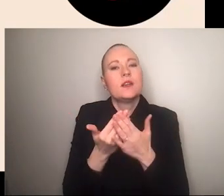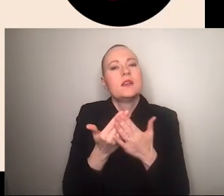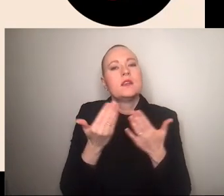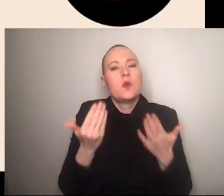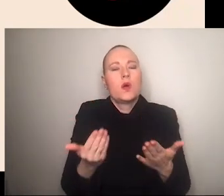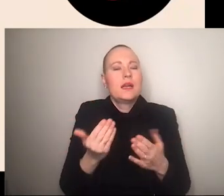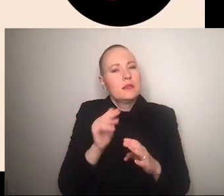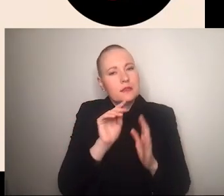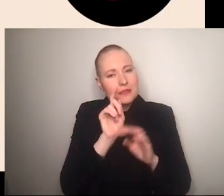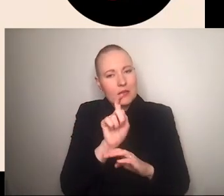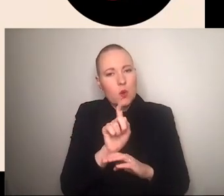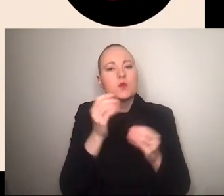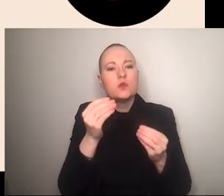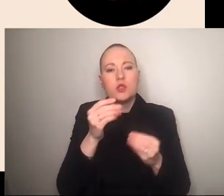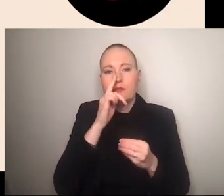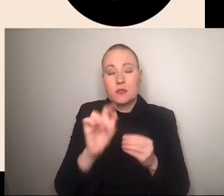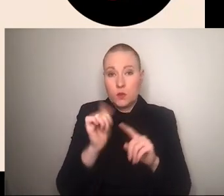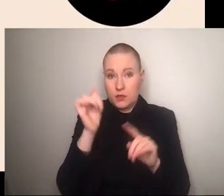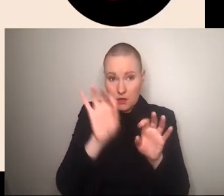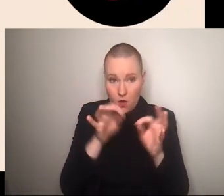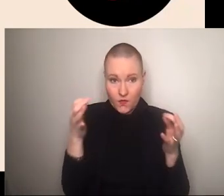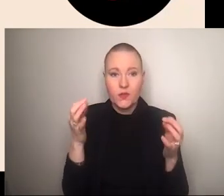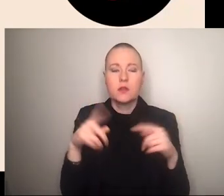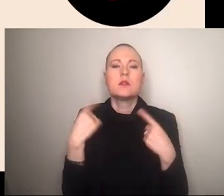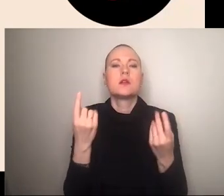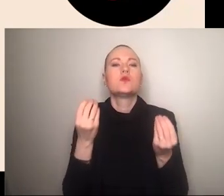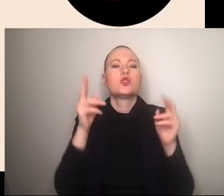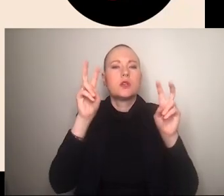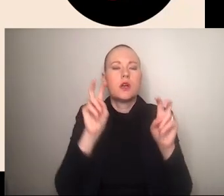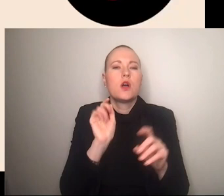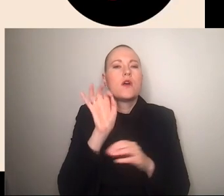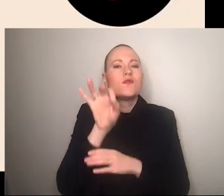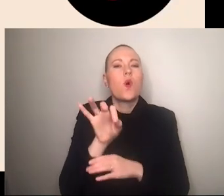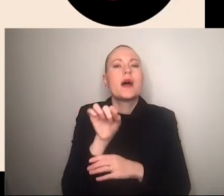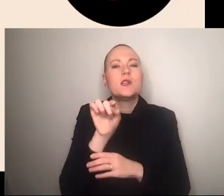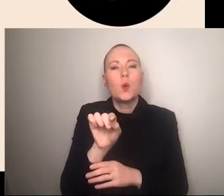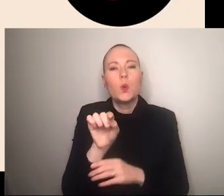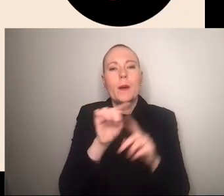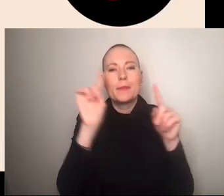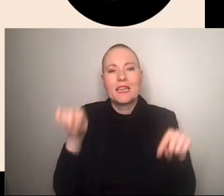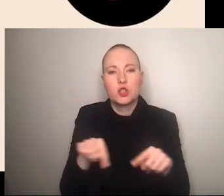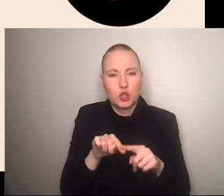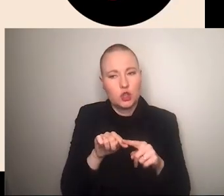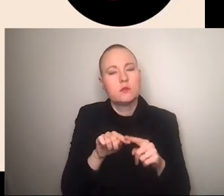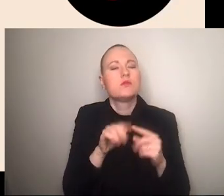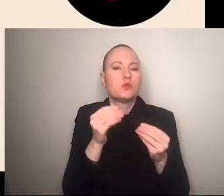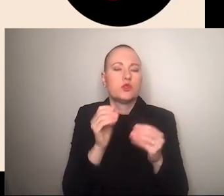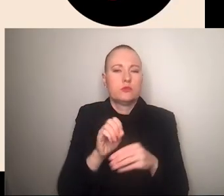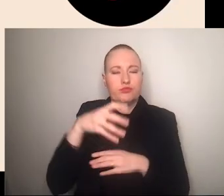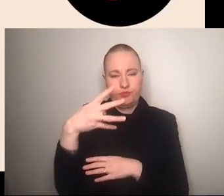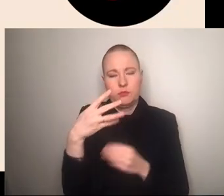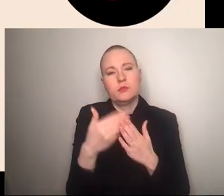es eben so dass ich wenn ich die app öffnet zuerst auf der sogenannten for you page lande dort werden inhalte von creator